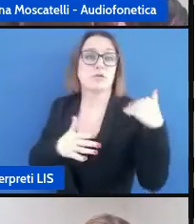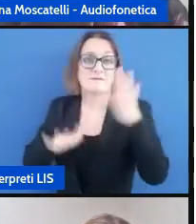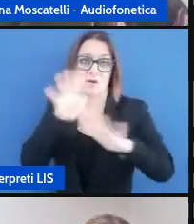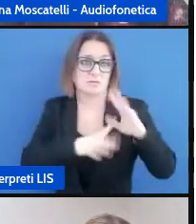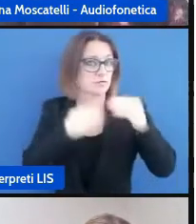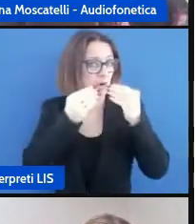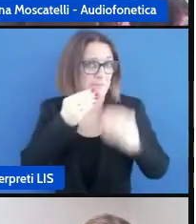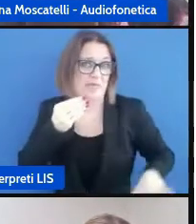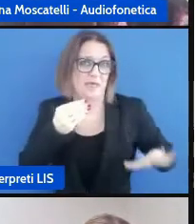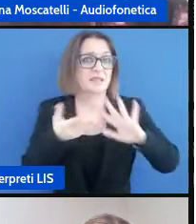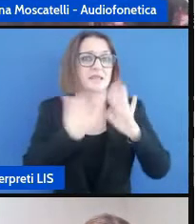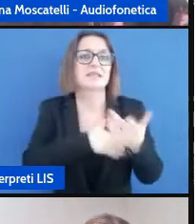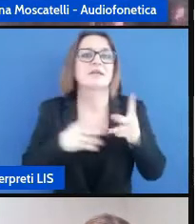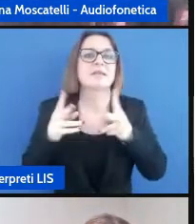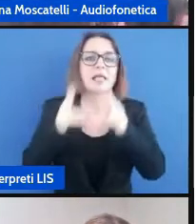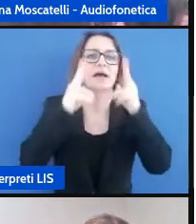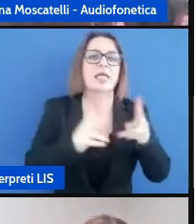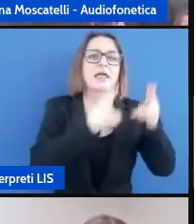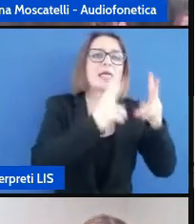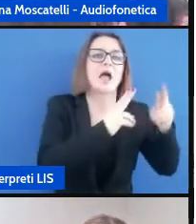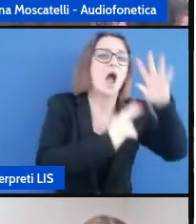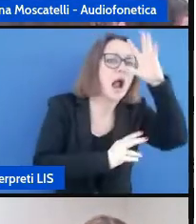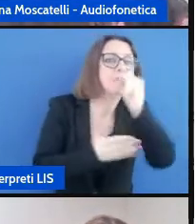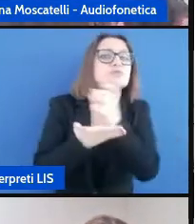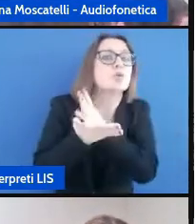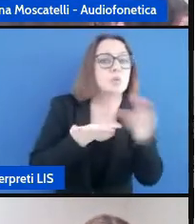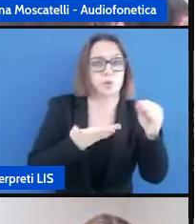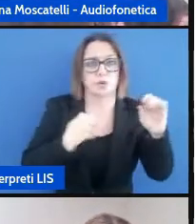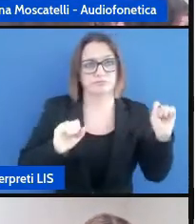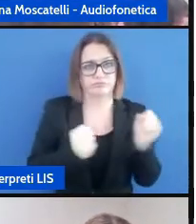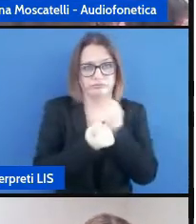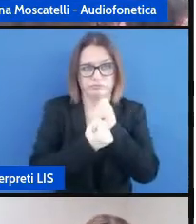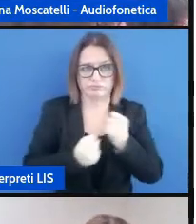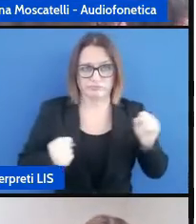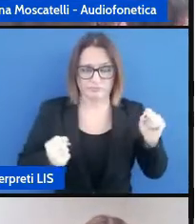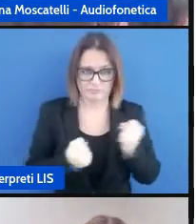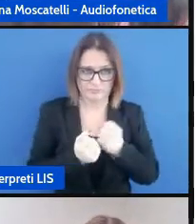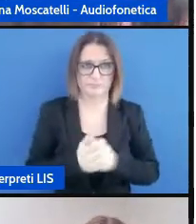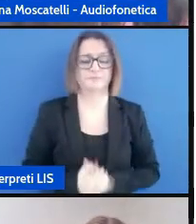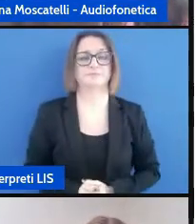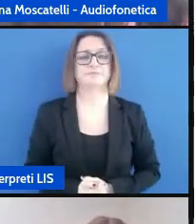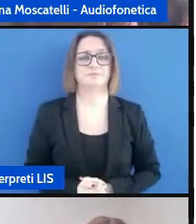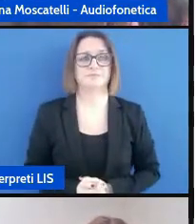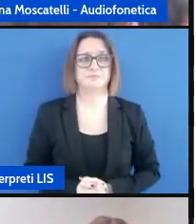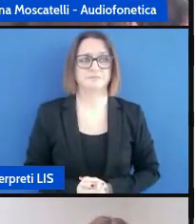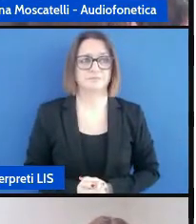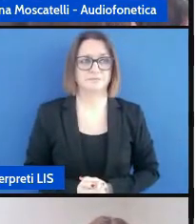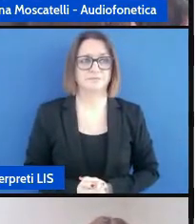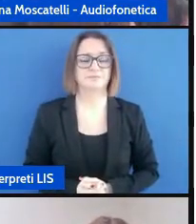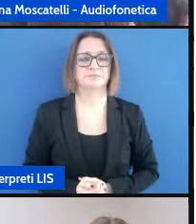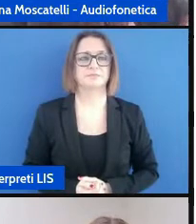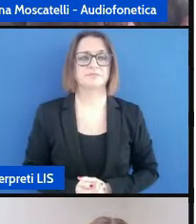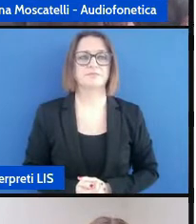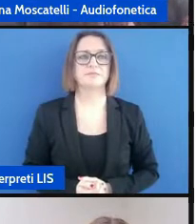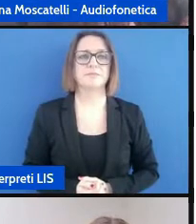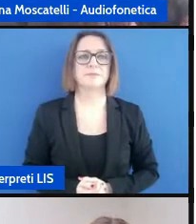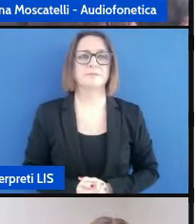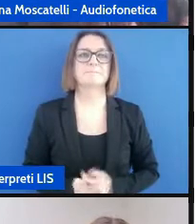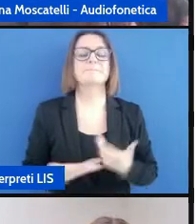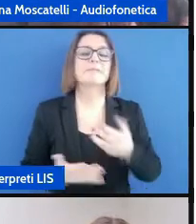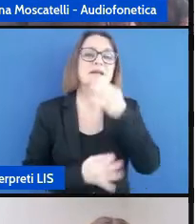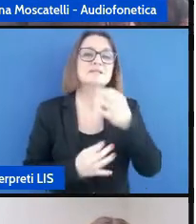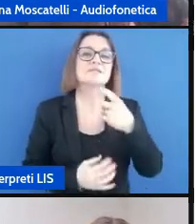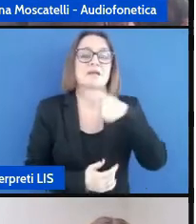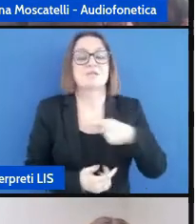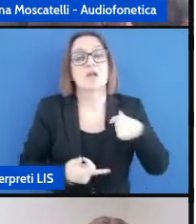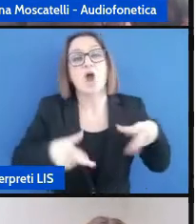non manca di comprensione piena di quello che è l'attività quindi l'interlocutore non sto a